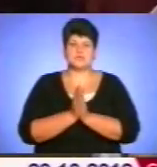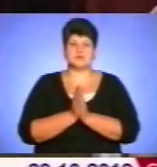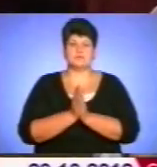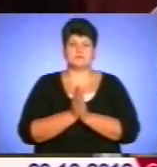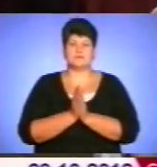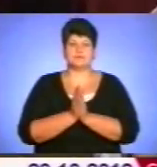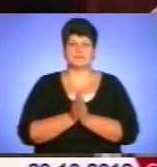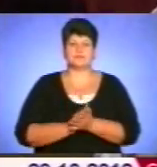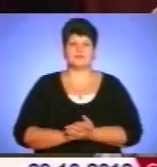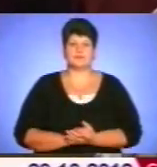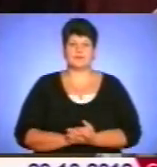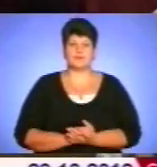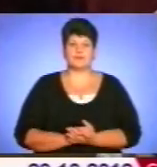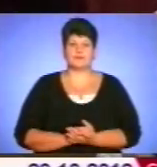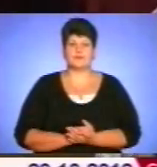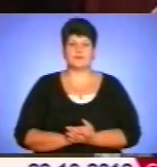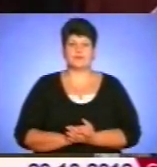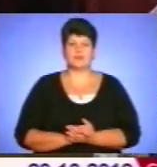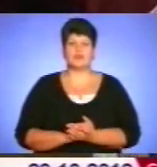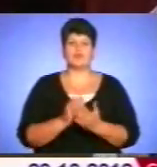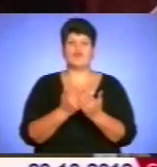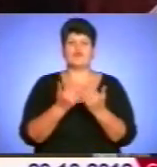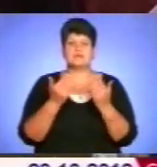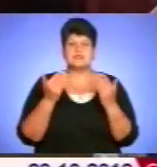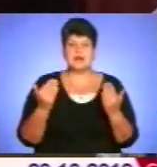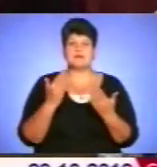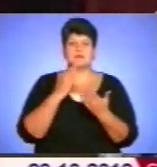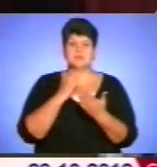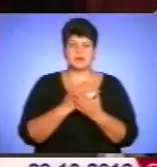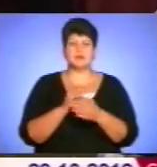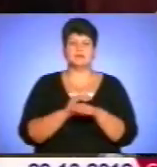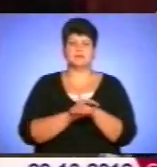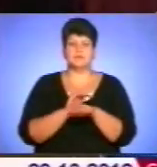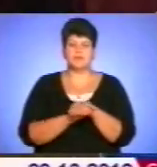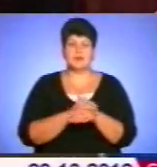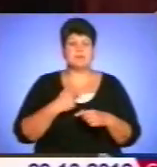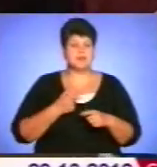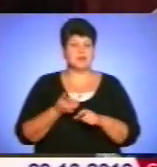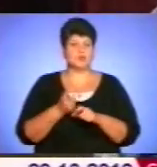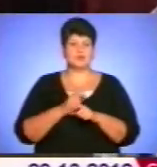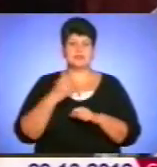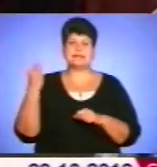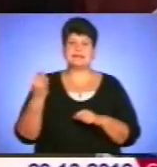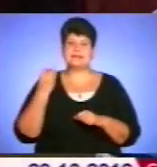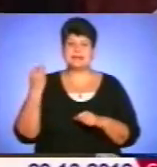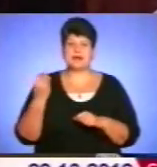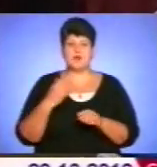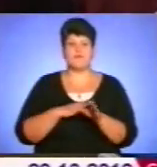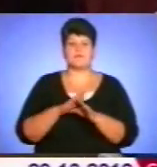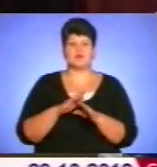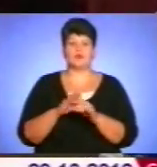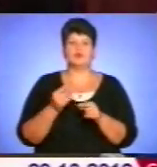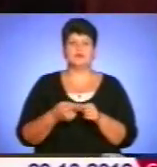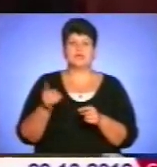І в виставі він несе добро. І мені дуже цікаво виконувати